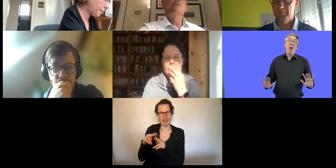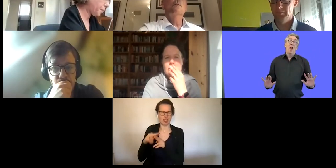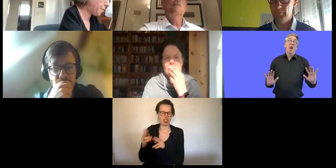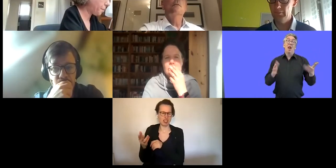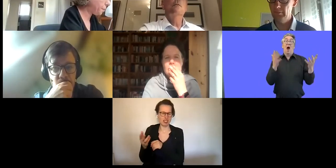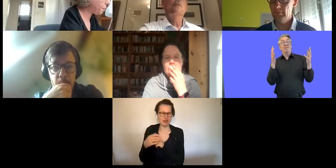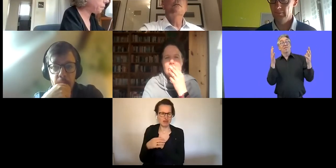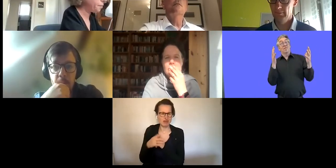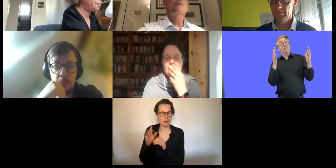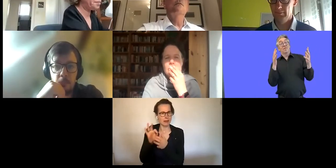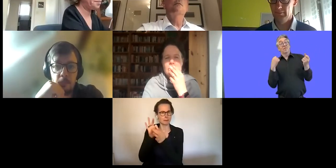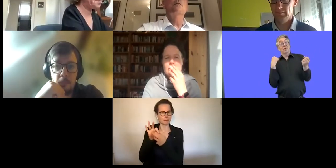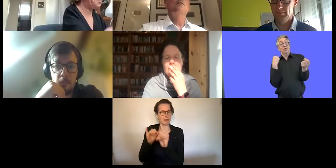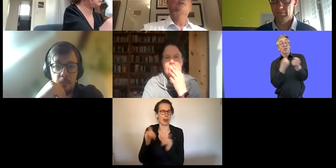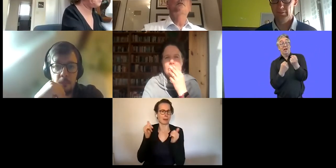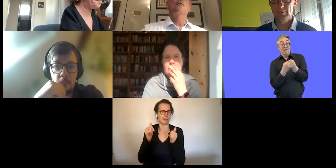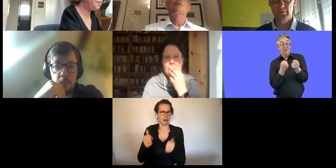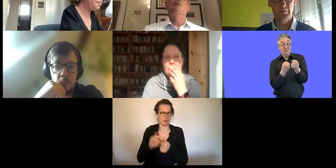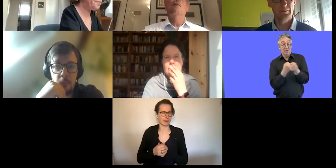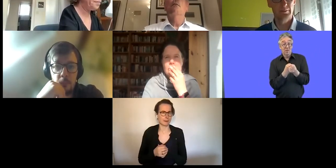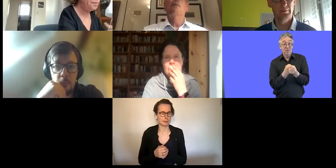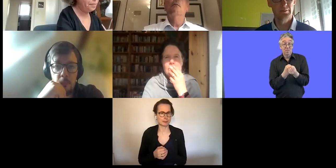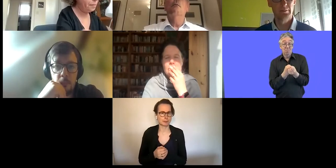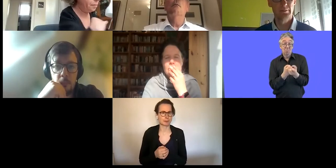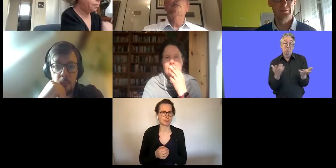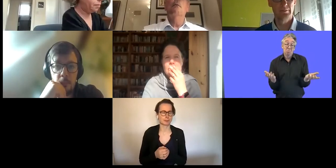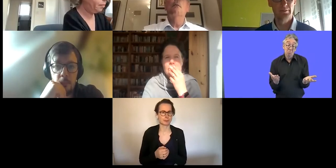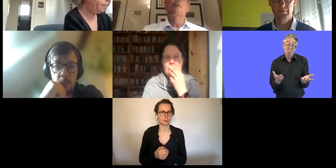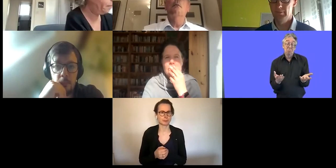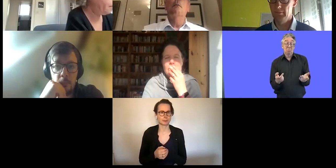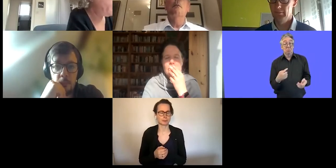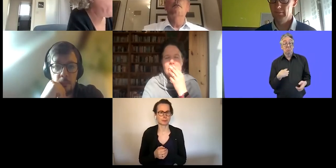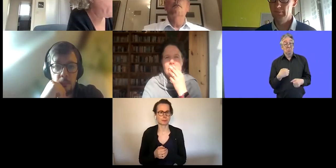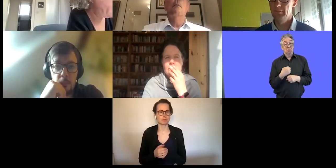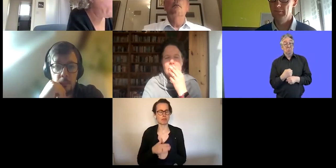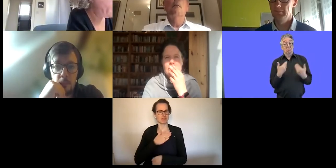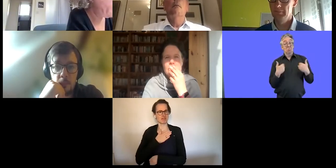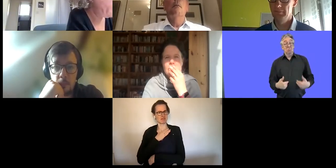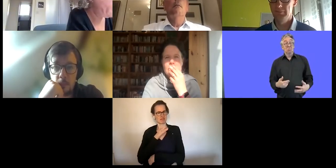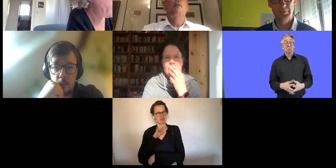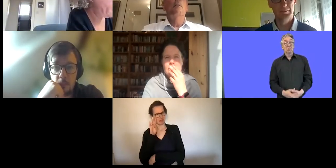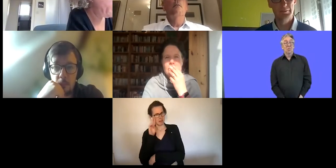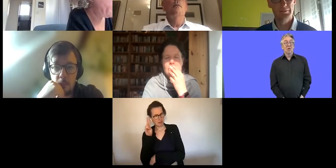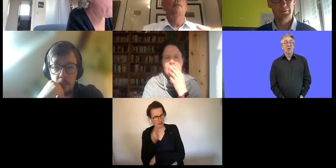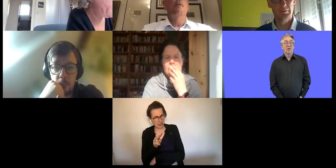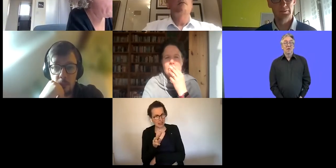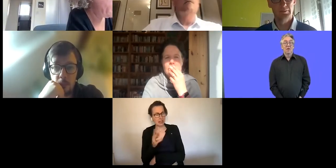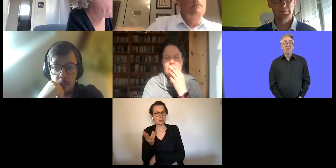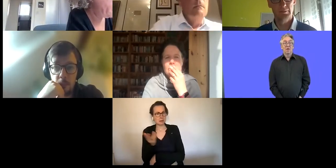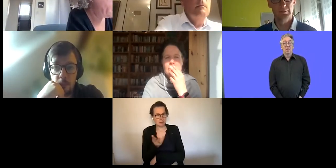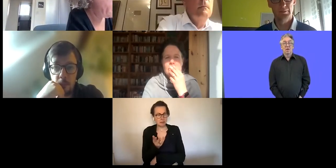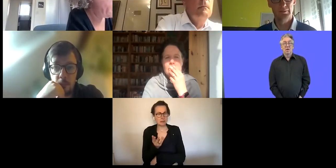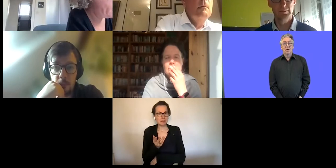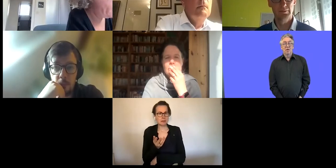Lebenshilfe angehört. Und aus meiner Sicht ist die Däme